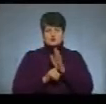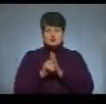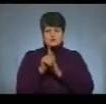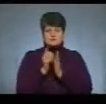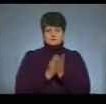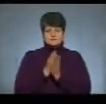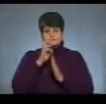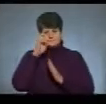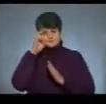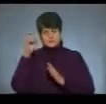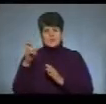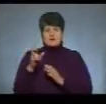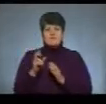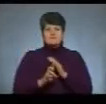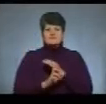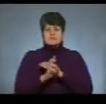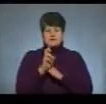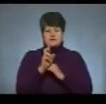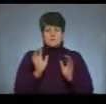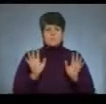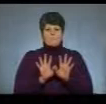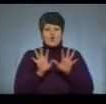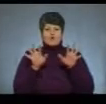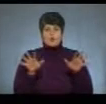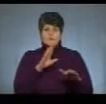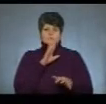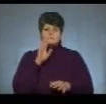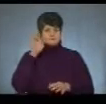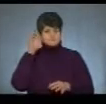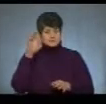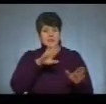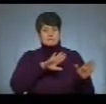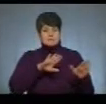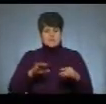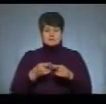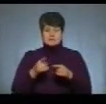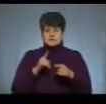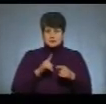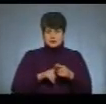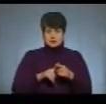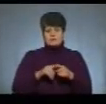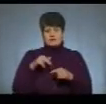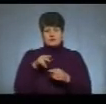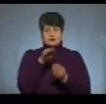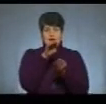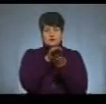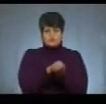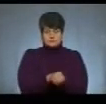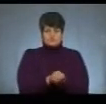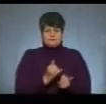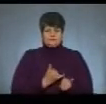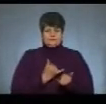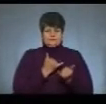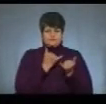панахида за Володимиром Трухом у церкві Покрови Пресвятої Богородиці. Після відправи рідні і близькі бійця підуть на кладовище до його могили.